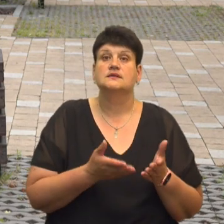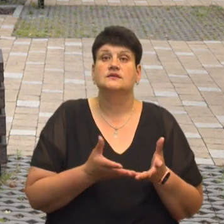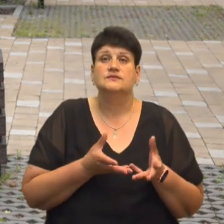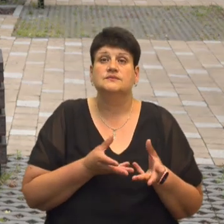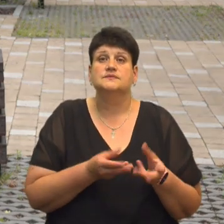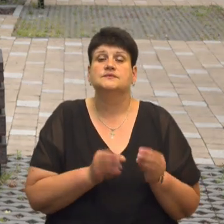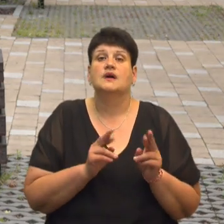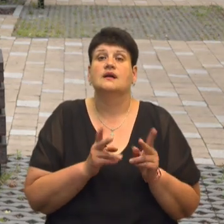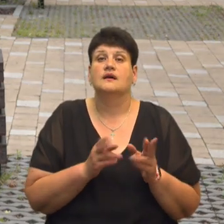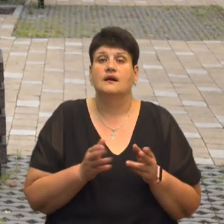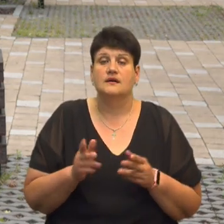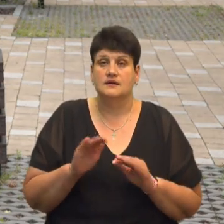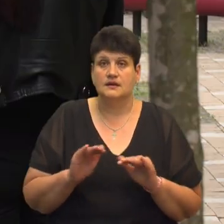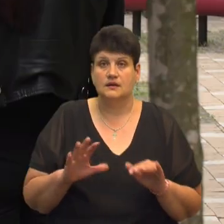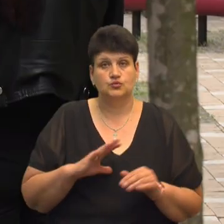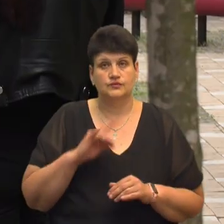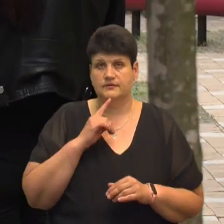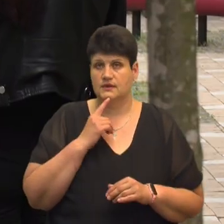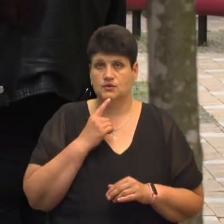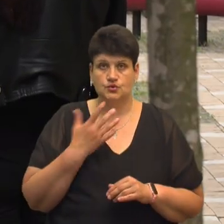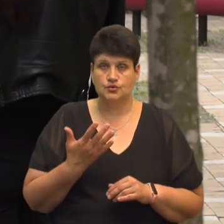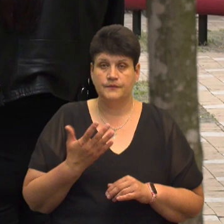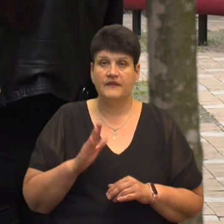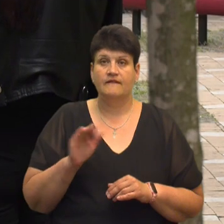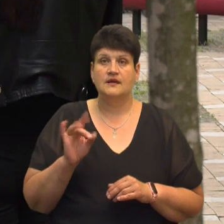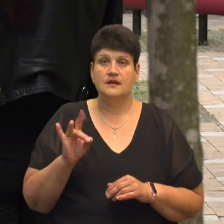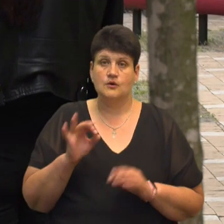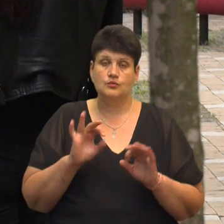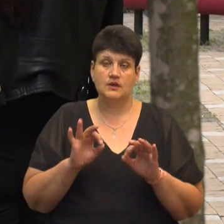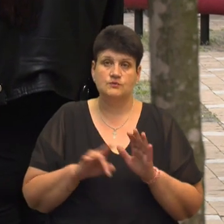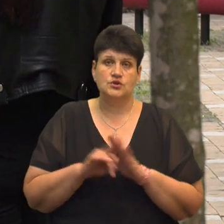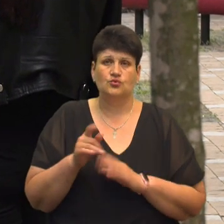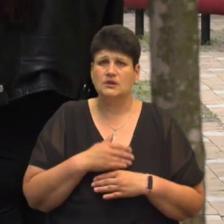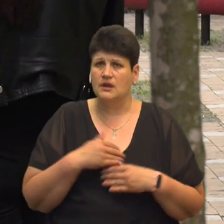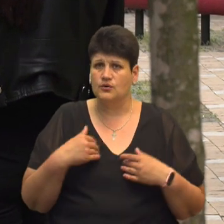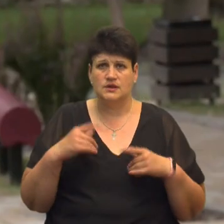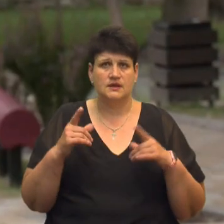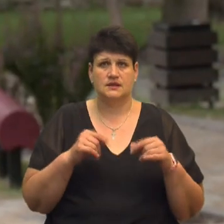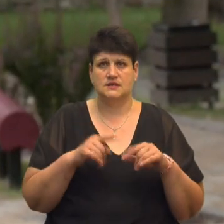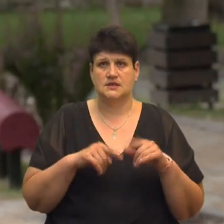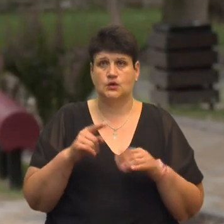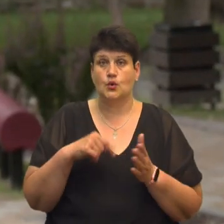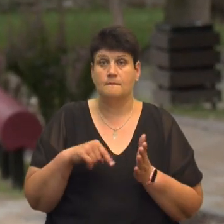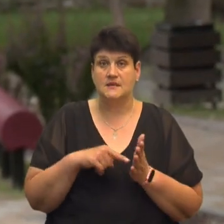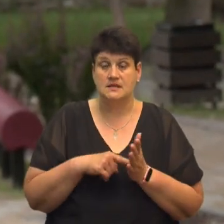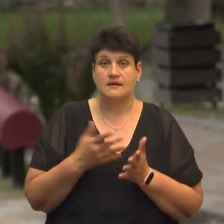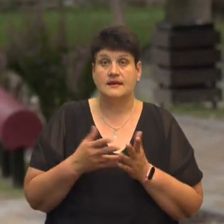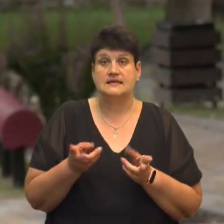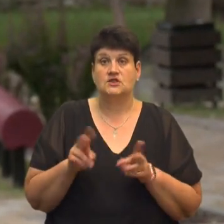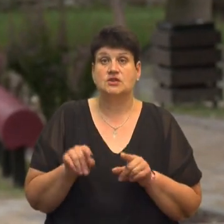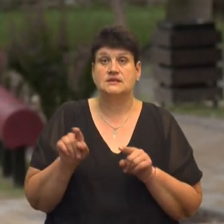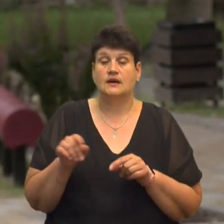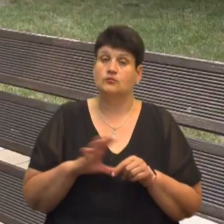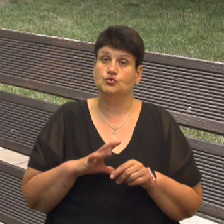було дуже важко. Віра розповідає, спочатку не хотіла їхати з рідного міста, але залишатися там було